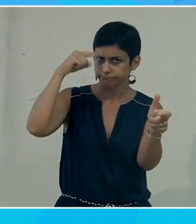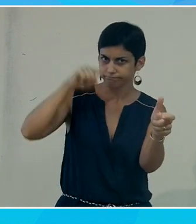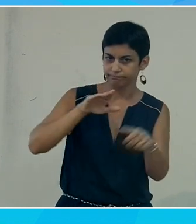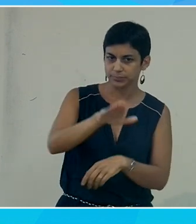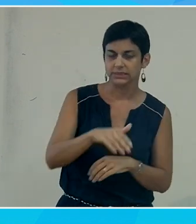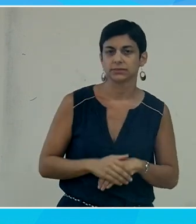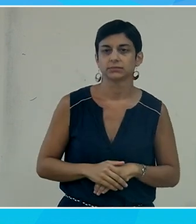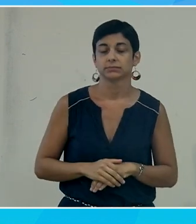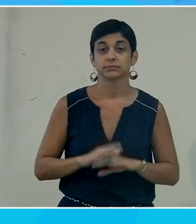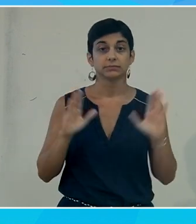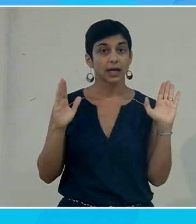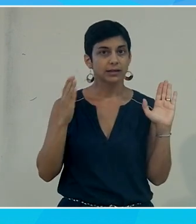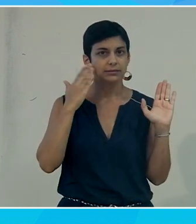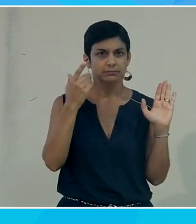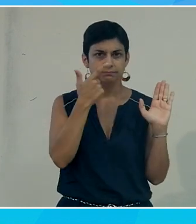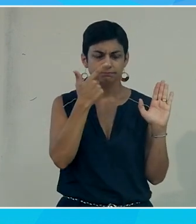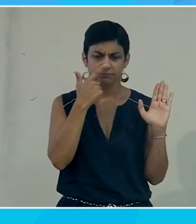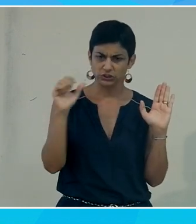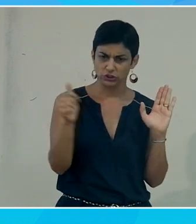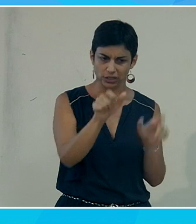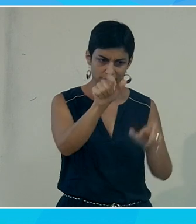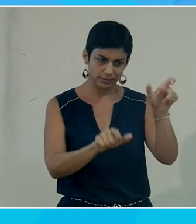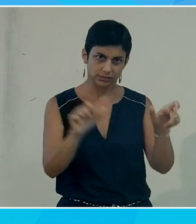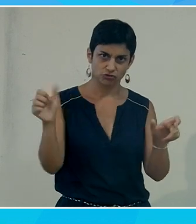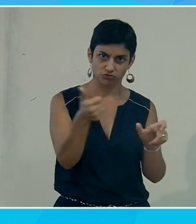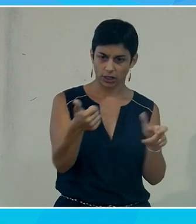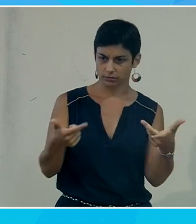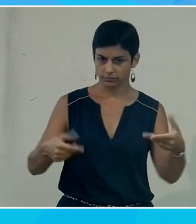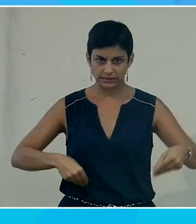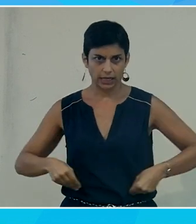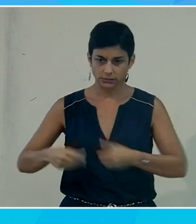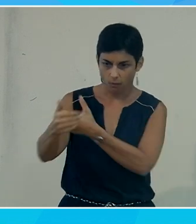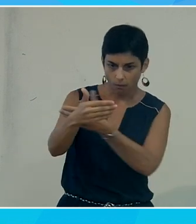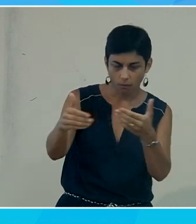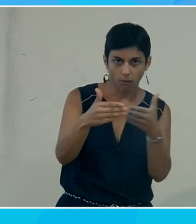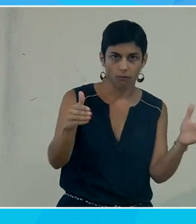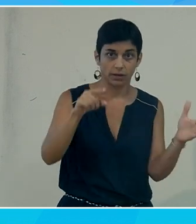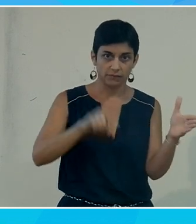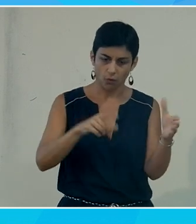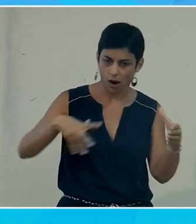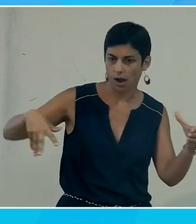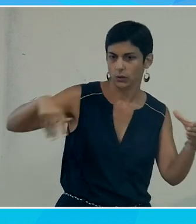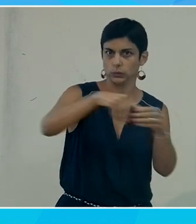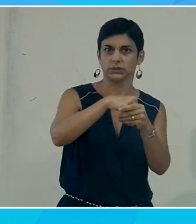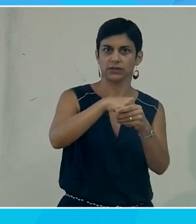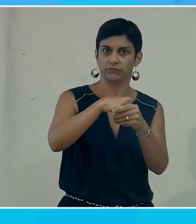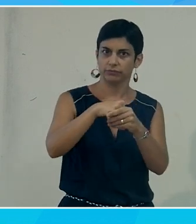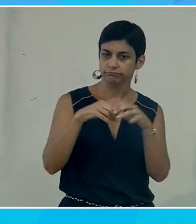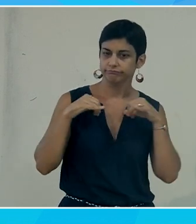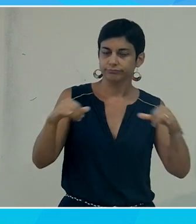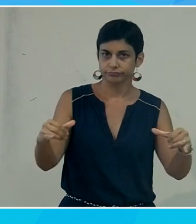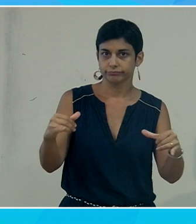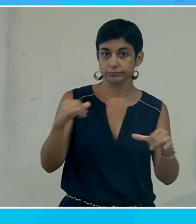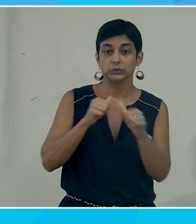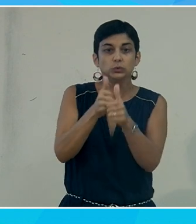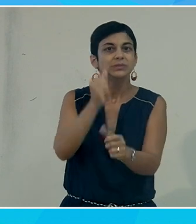Mais si on considère chaque individu et chaque organisation, on a besoin d'être le plus inclusif possible dans le cadre de